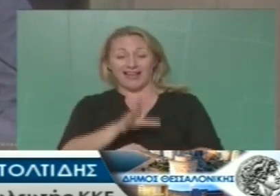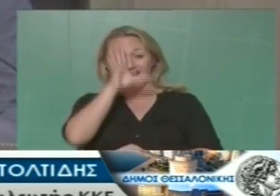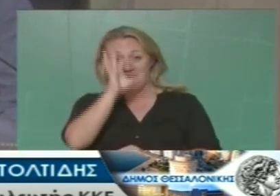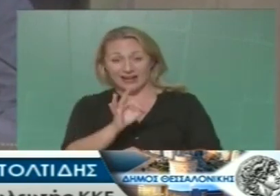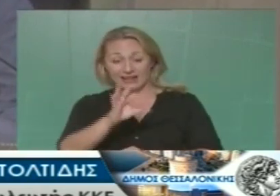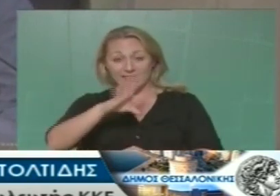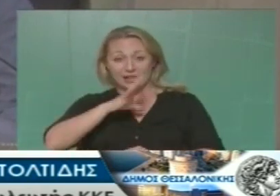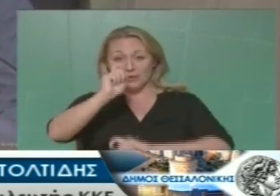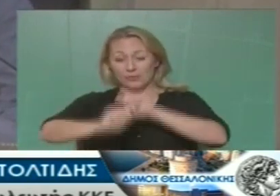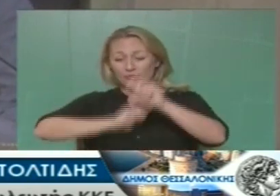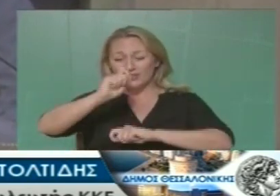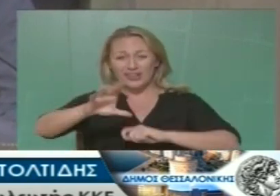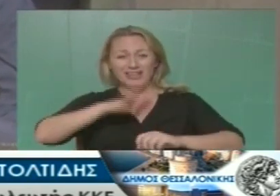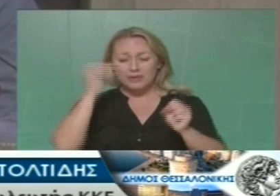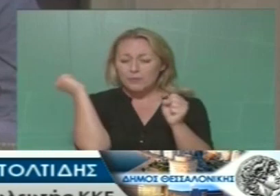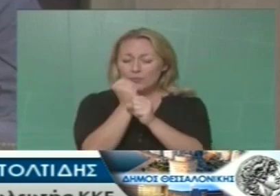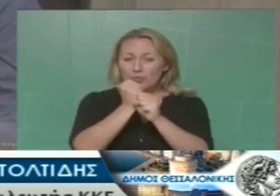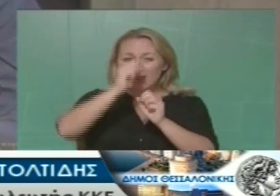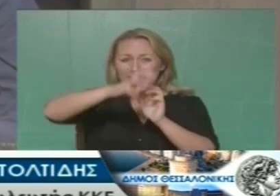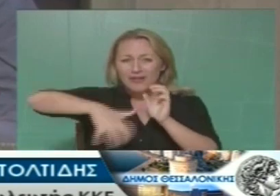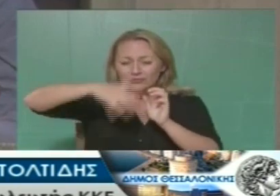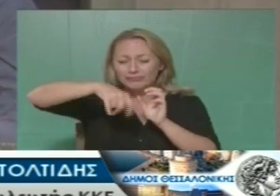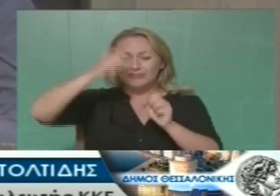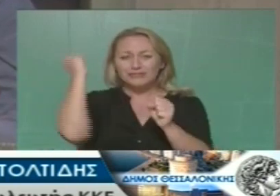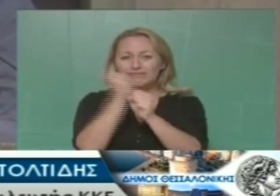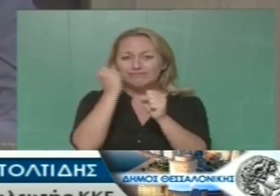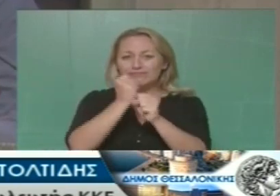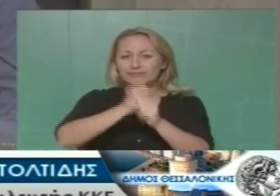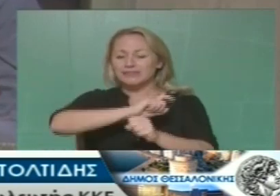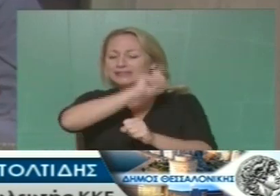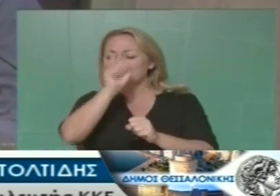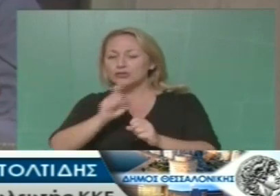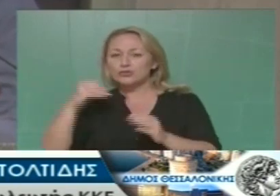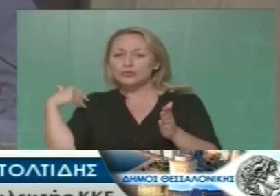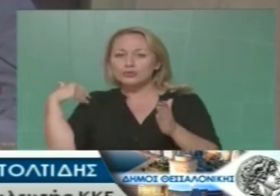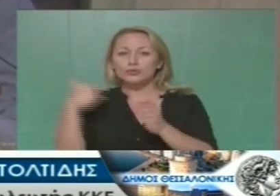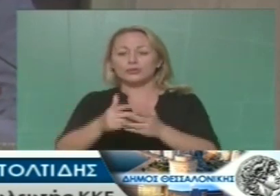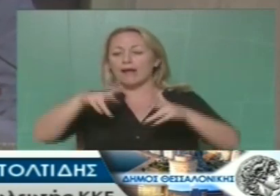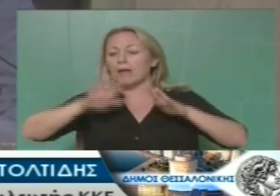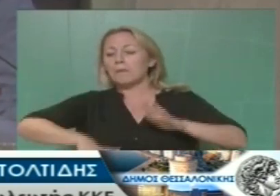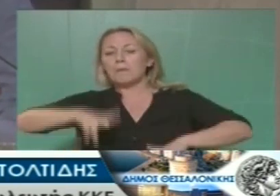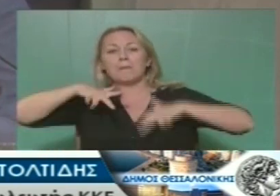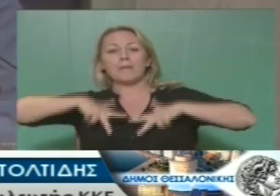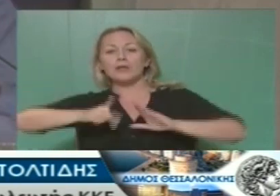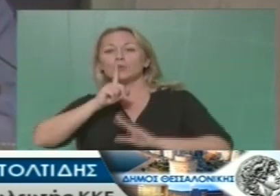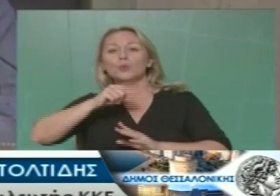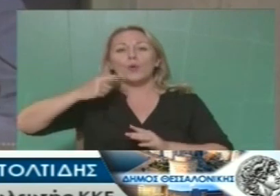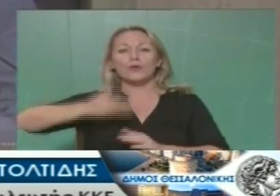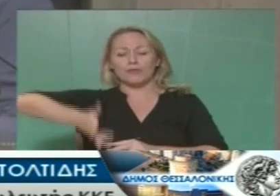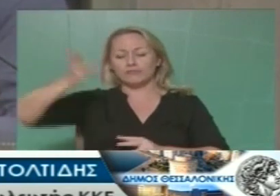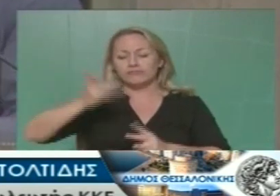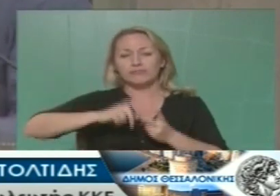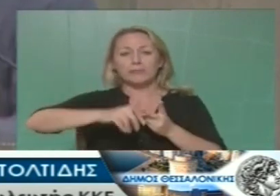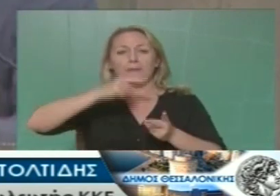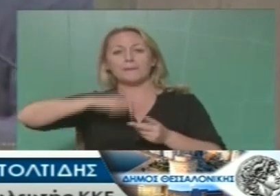κατασκευαστές τους εργαζόμενους δηλαδή του μετρό να έχουν βιώσει και να βιώνουν με κάθε κυβέρνηση εργασιακή βαρβαρότητα, δραματικές